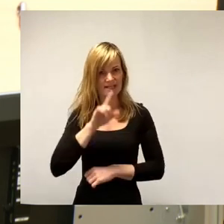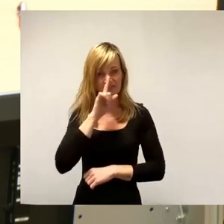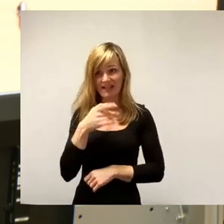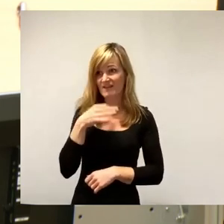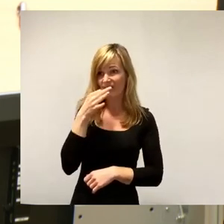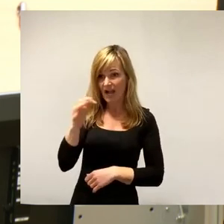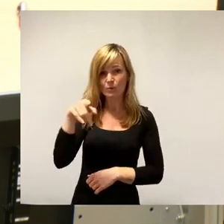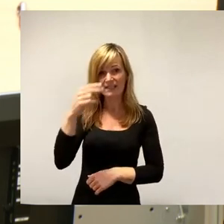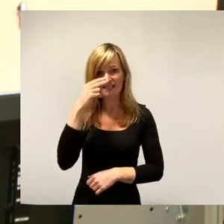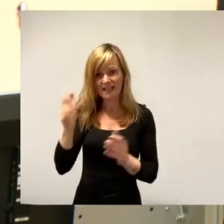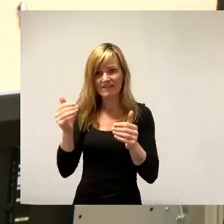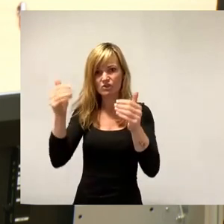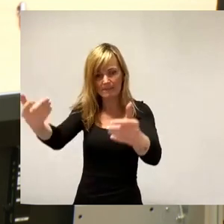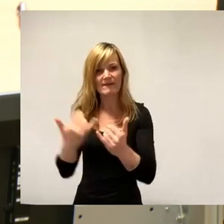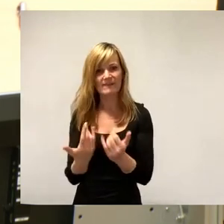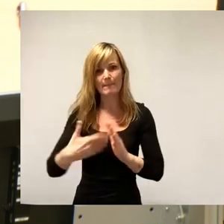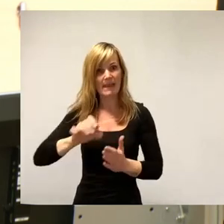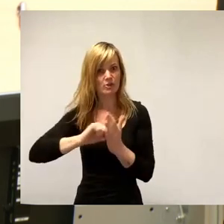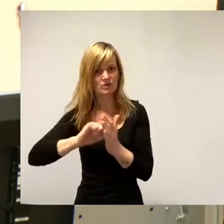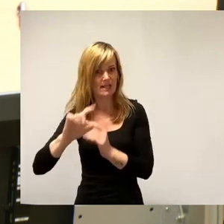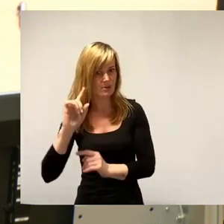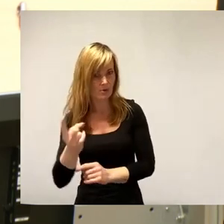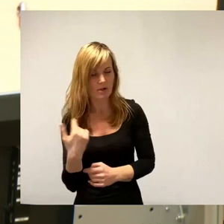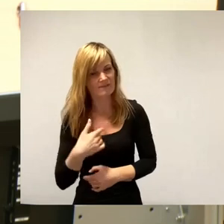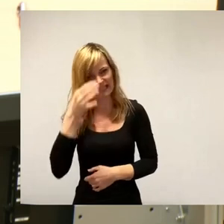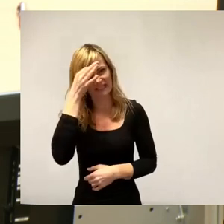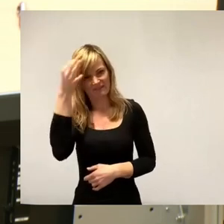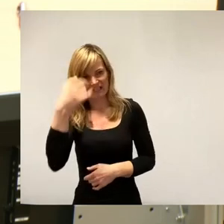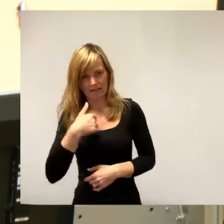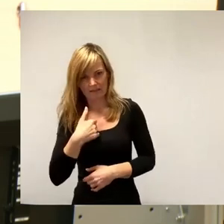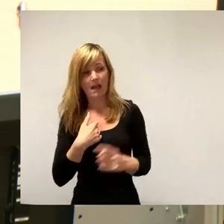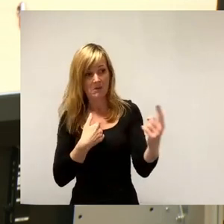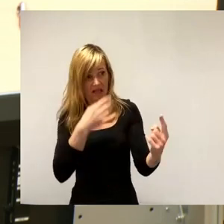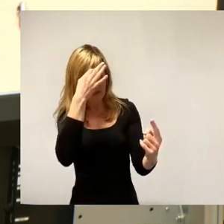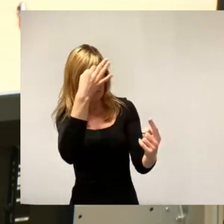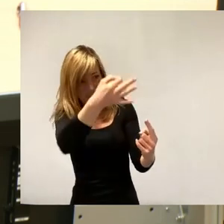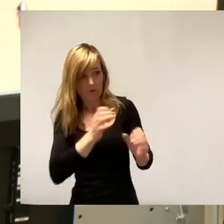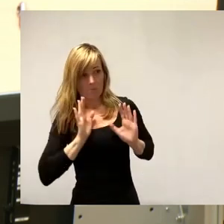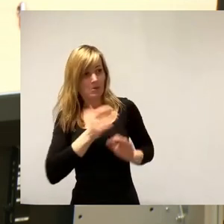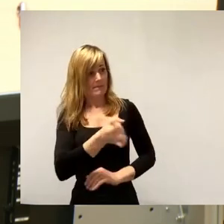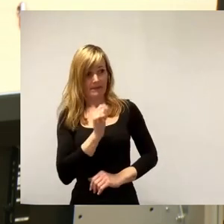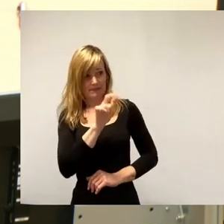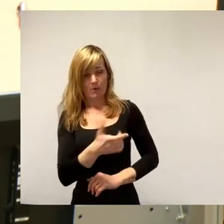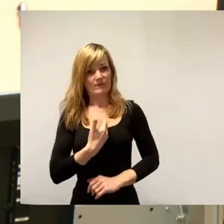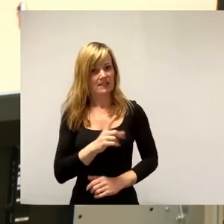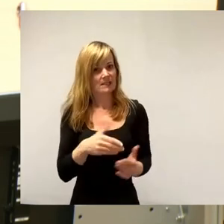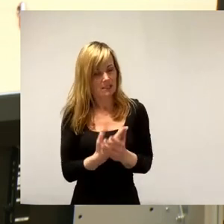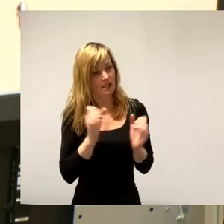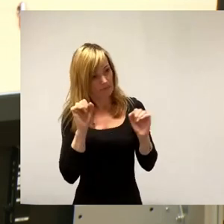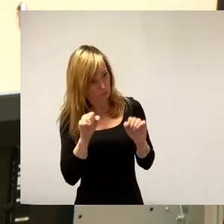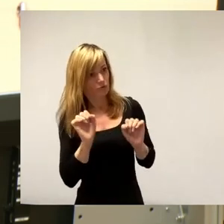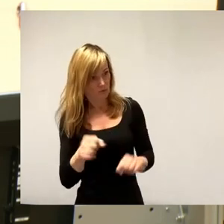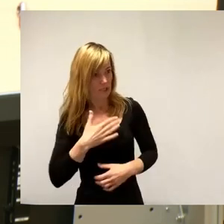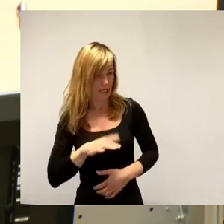Also ich will es gar nicht so genau wissen, aber ich möchte Sie in Ihrem Wissenstrang auch nicht bremsen. Deswegen können wir auch da durchaus gerne zustimmen. Dann